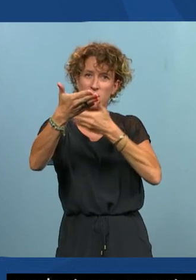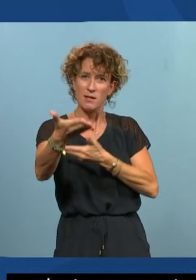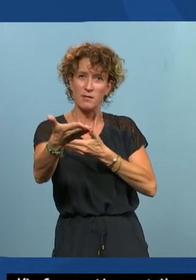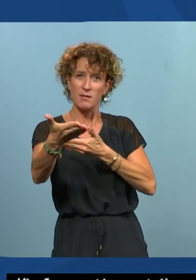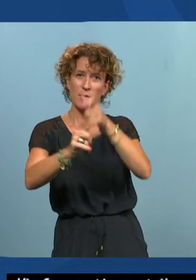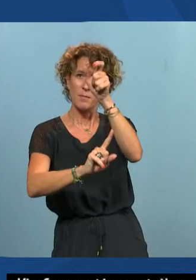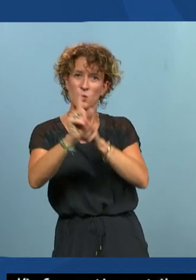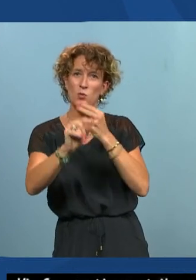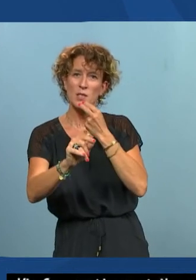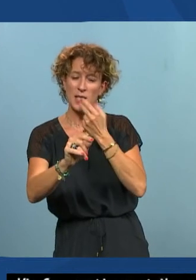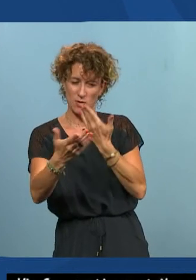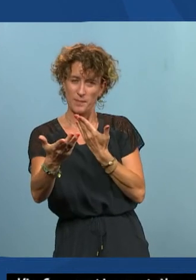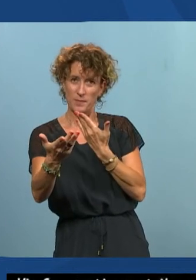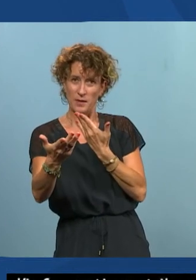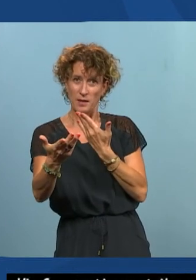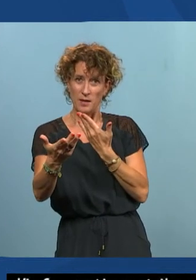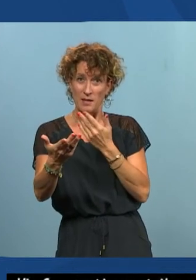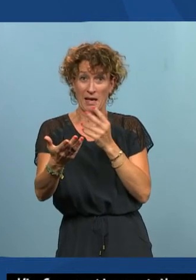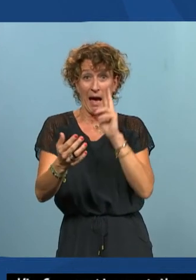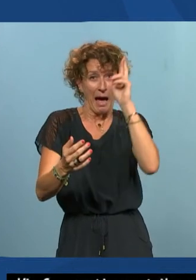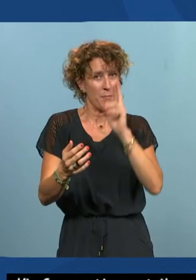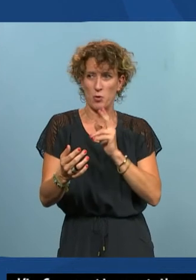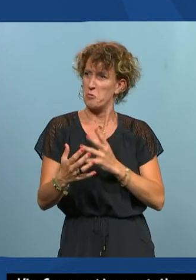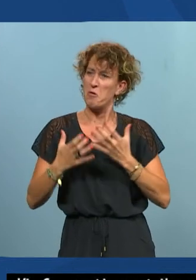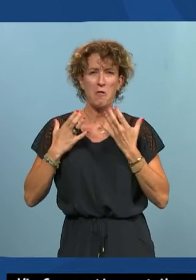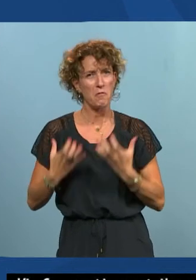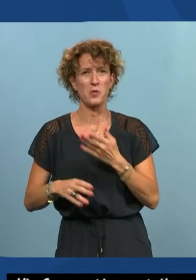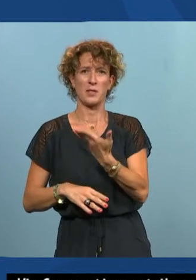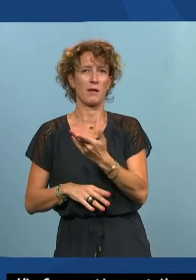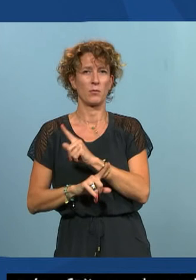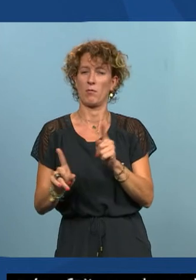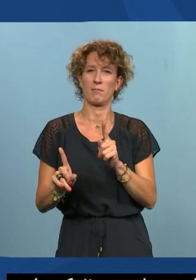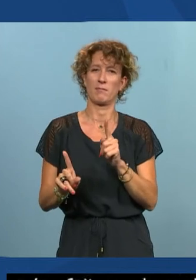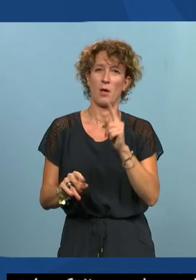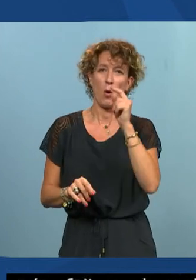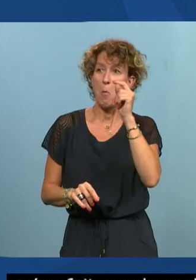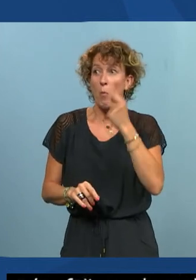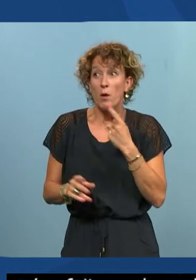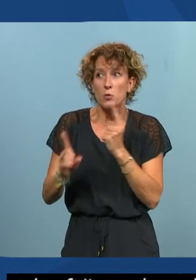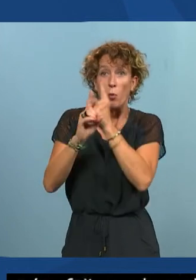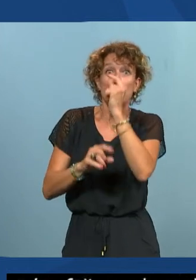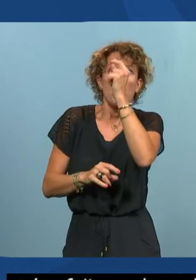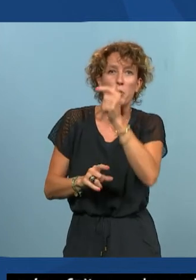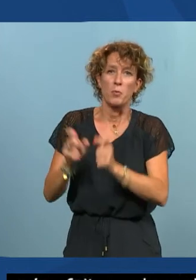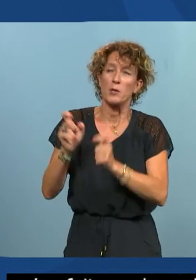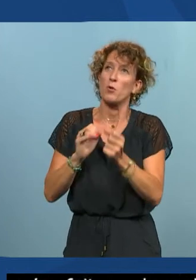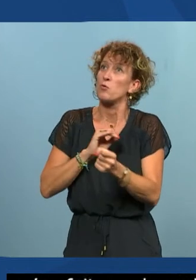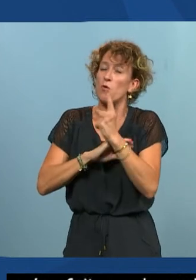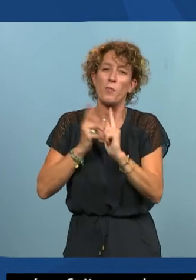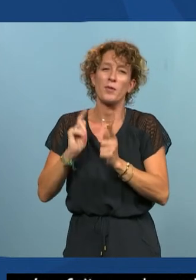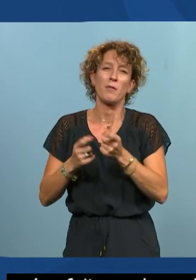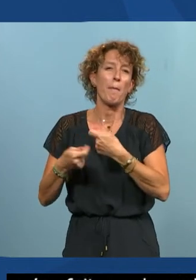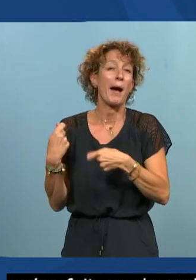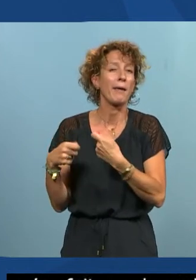difficile c'est rarement vraiment volontaire je vois peu de gens qui disent hormis dans certaines branches du marketing